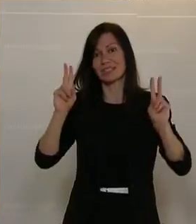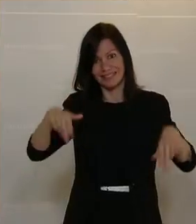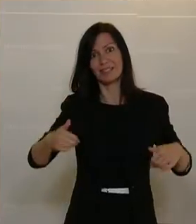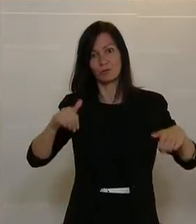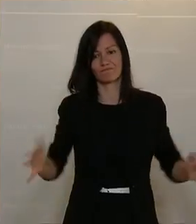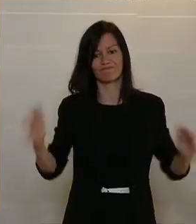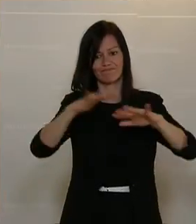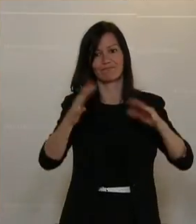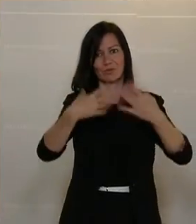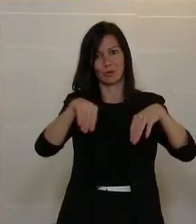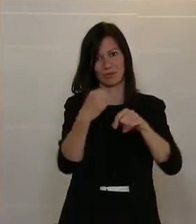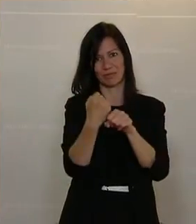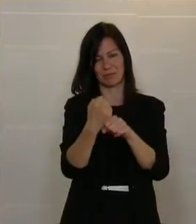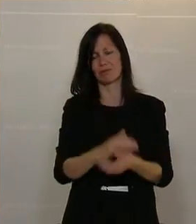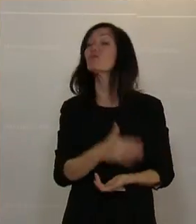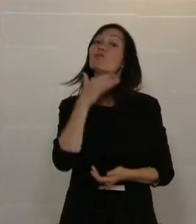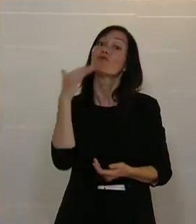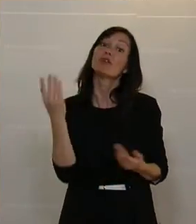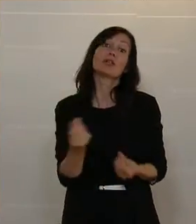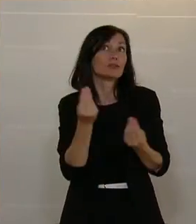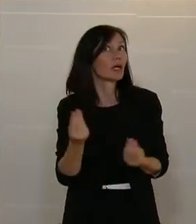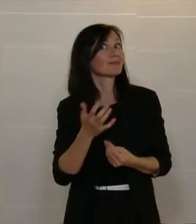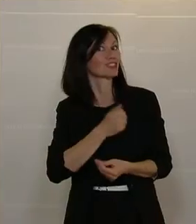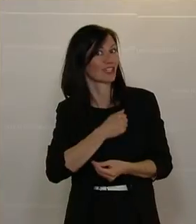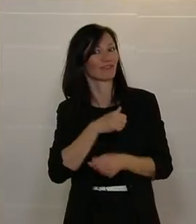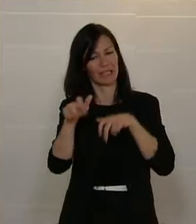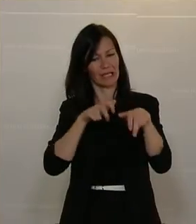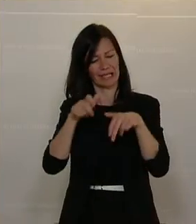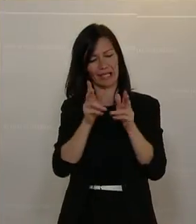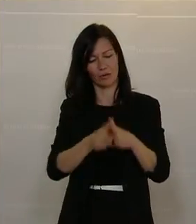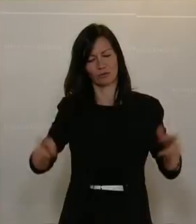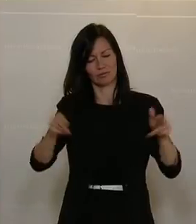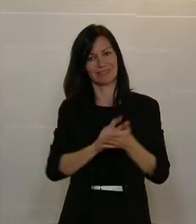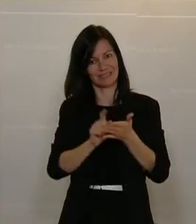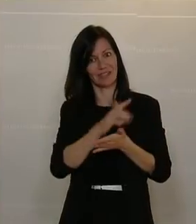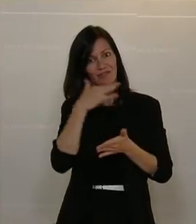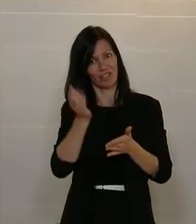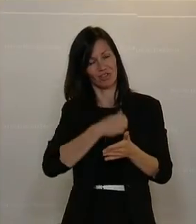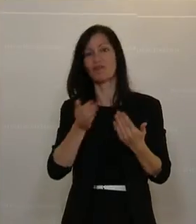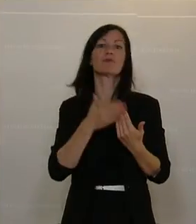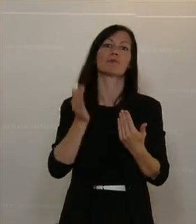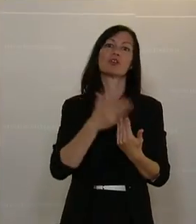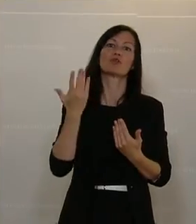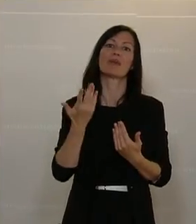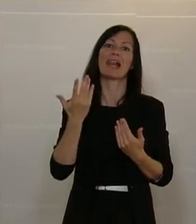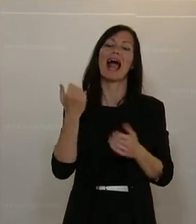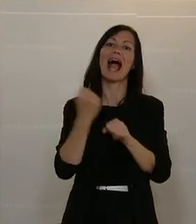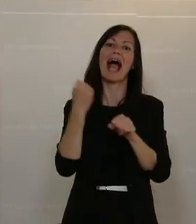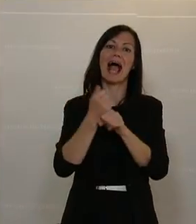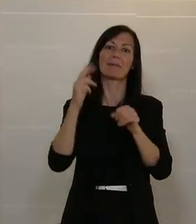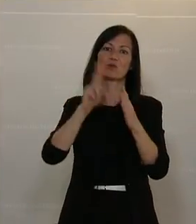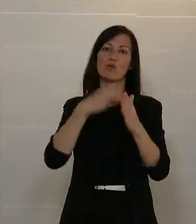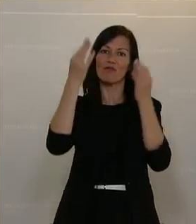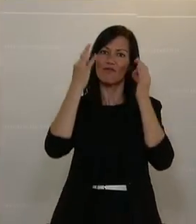richtige ist. Wir haben einige schon auf Schiene gebracht in dieser Regierung, unter anderem eben die dauerhafte Arbeitsunfähigkeit nicht vor dem